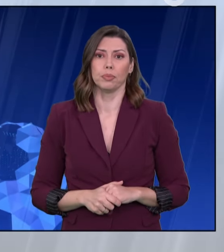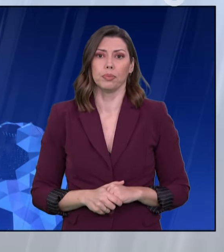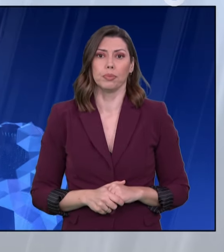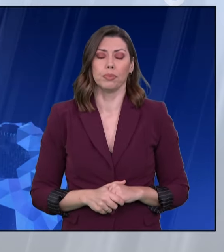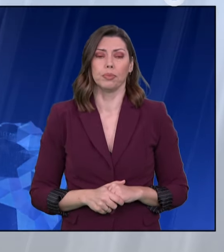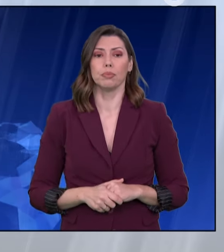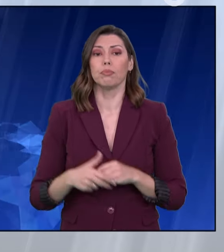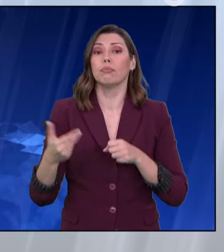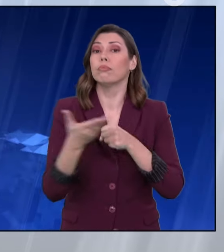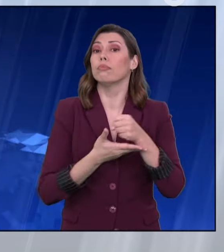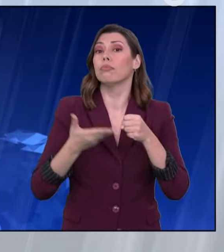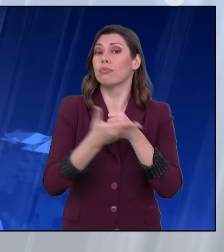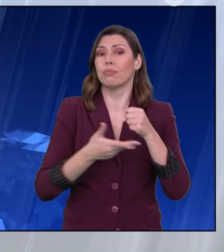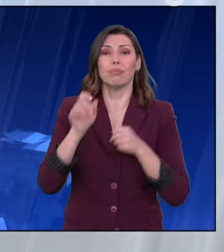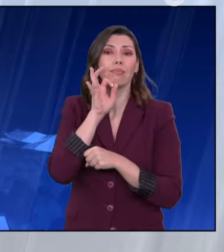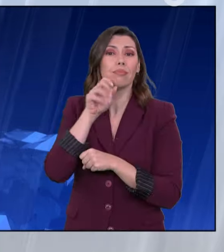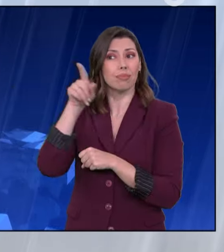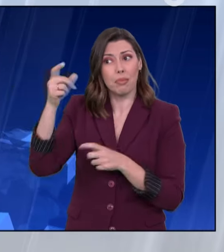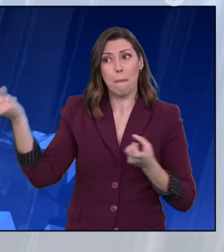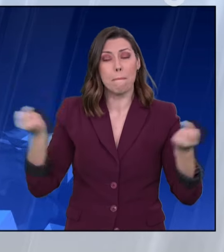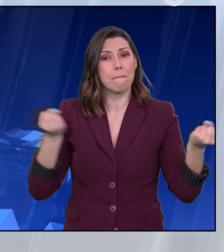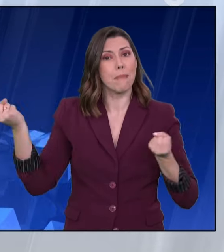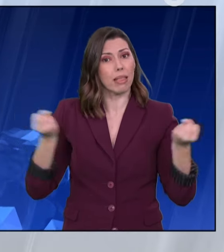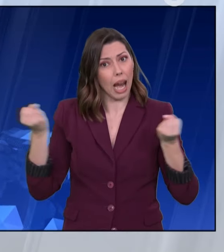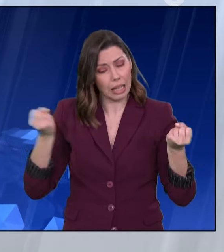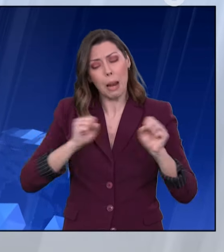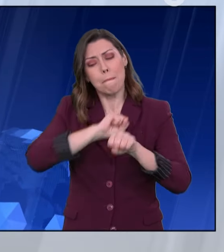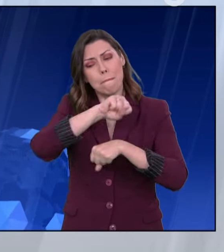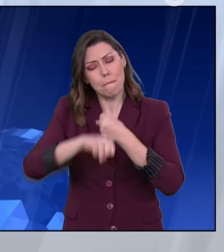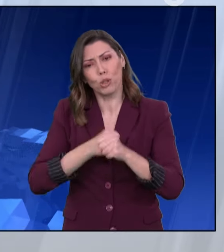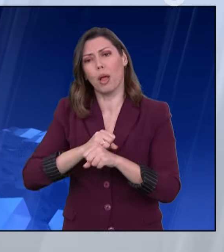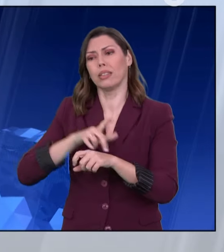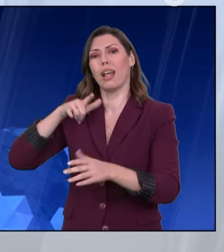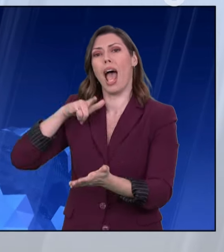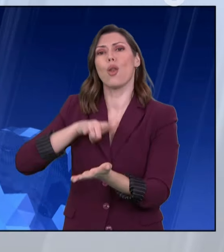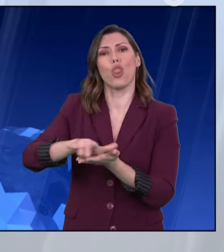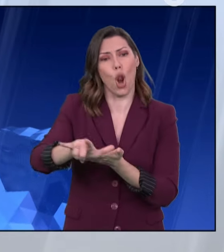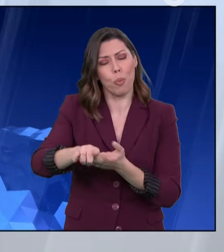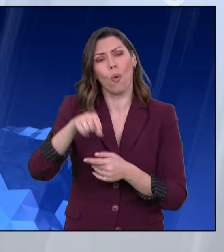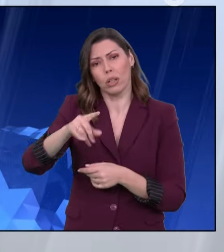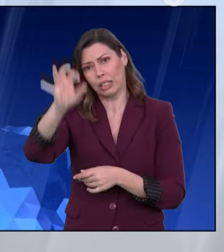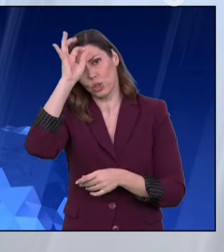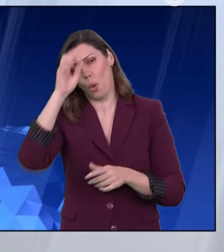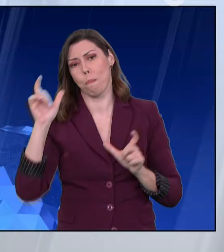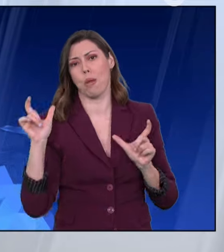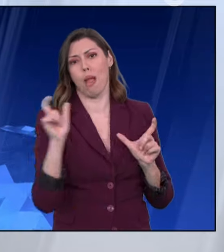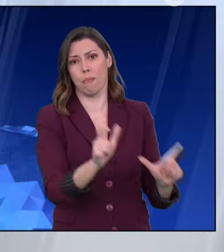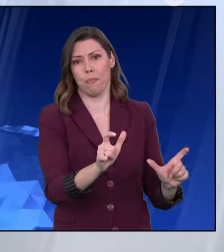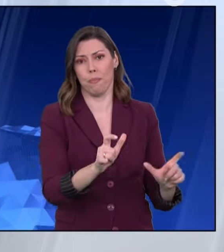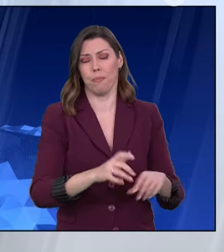Αγρότες της ΕΠΑΝΟΜΗΣ προσπάθησαν με τα τρακτέρ να φτάσουν στο αεροδρόμιο της Θεσσαλονίκης και ήρθαν αντιμέτωποι με ισχυρό αστυνομικό φραγμό.